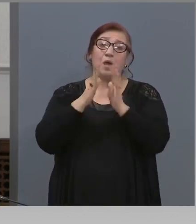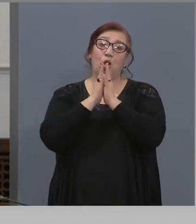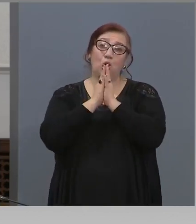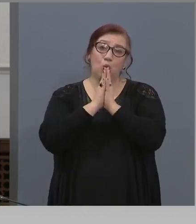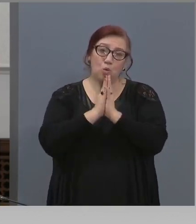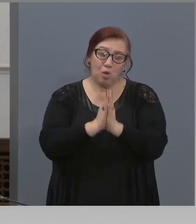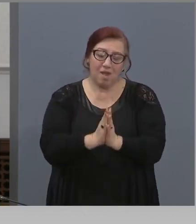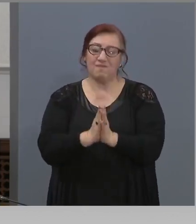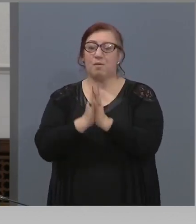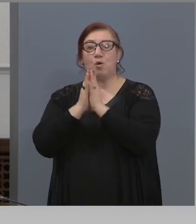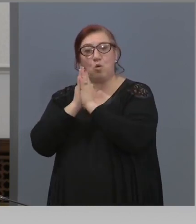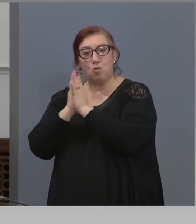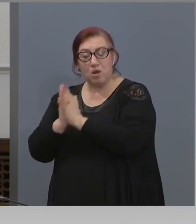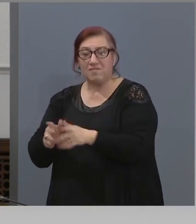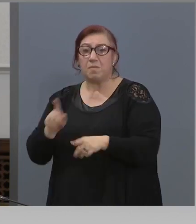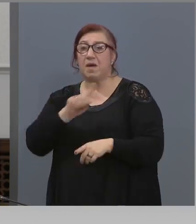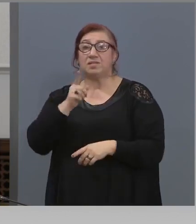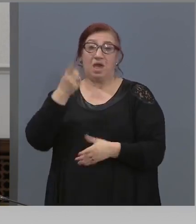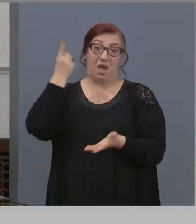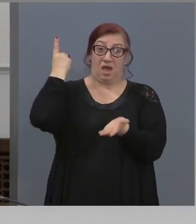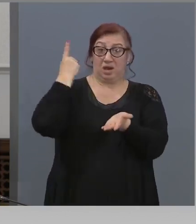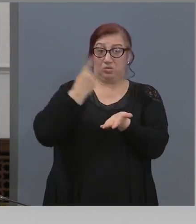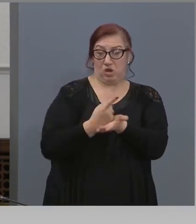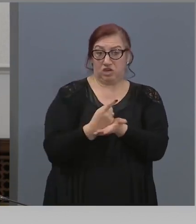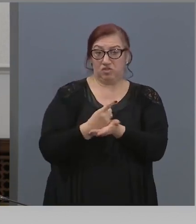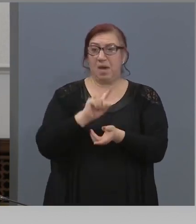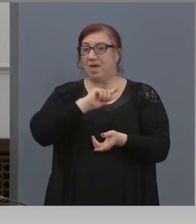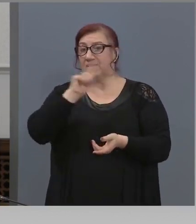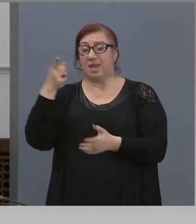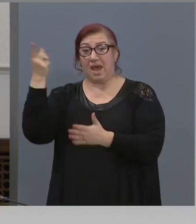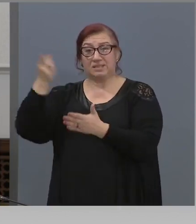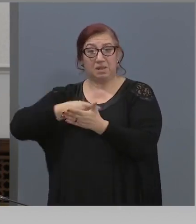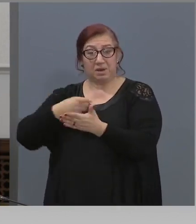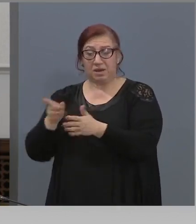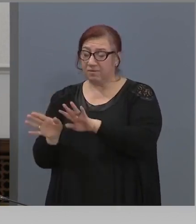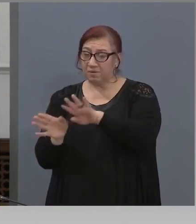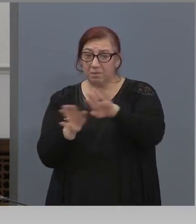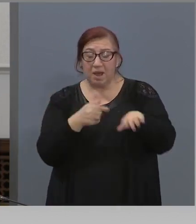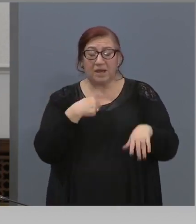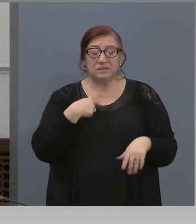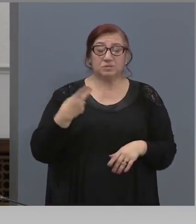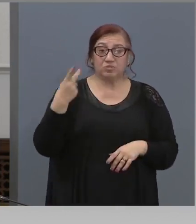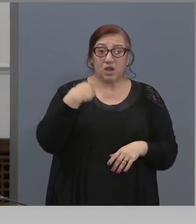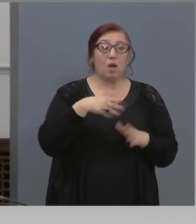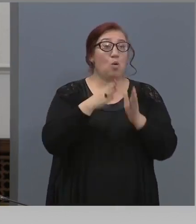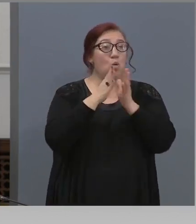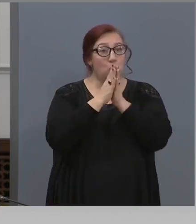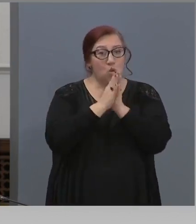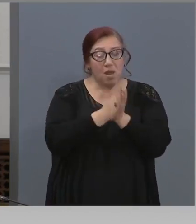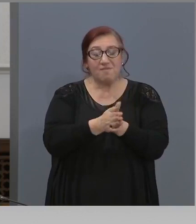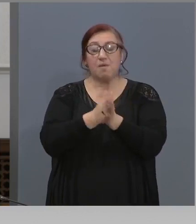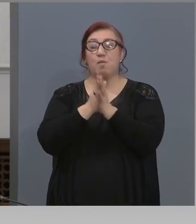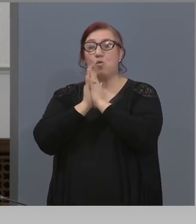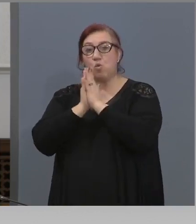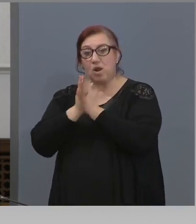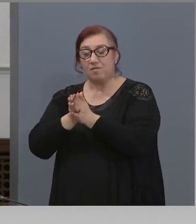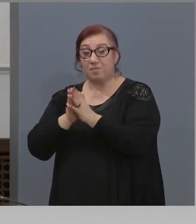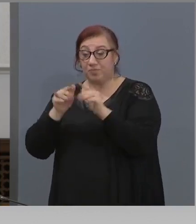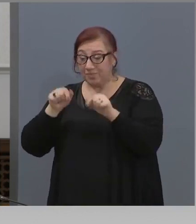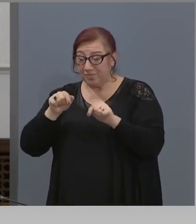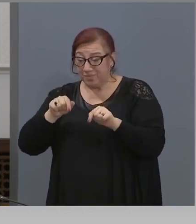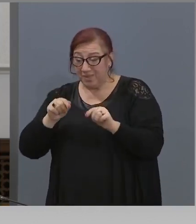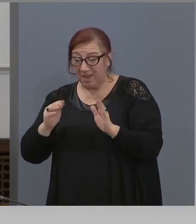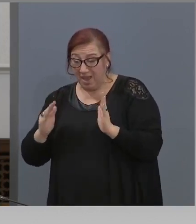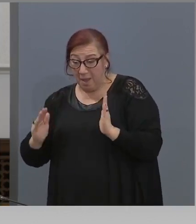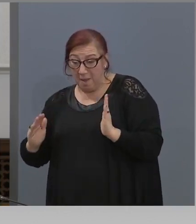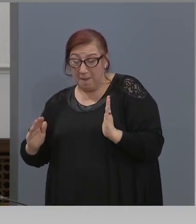Не разпореждаме, не забраняваме, умоляваме. Между другото това сега, тъй като пика, който